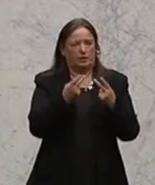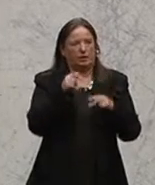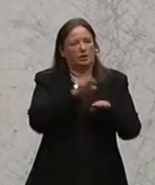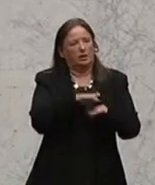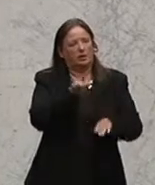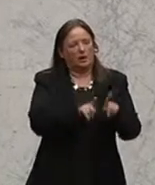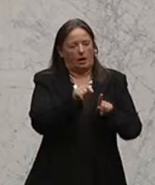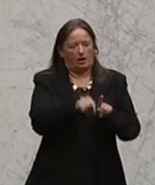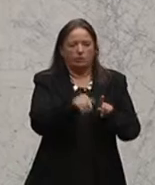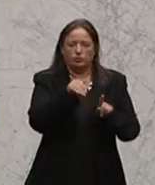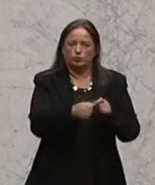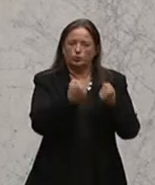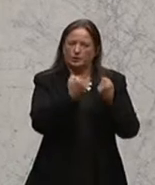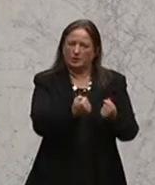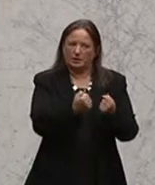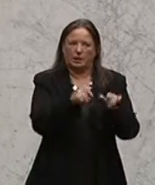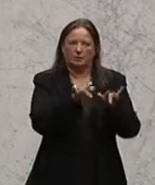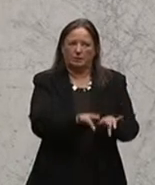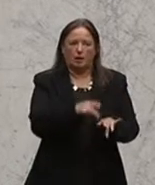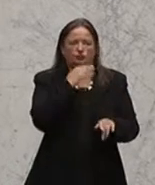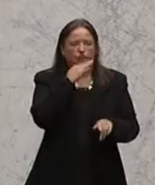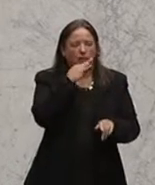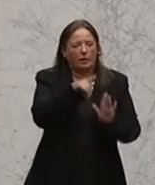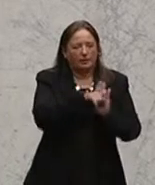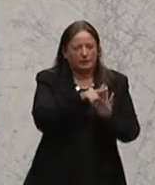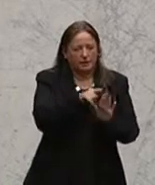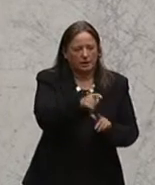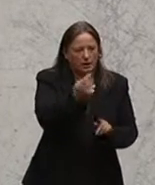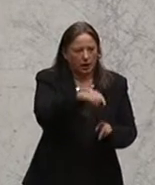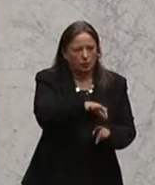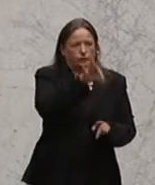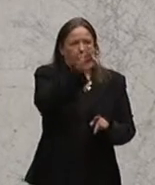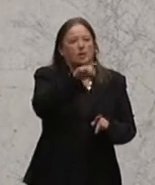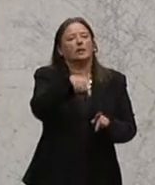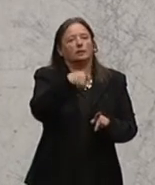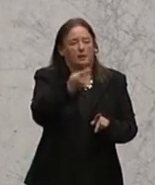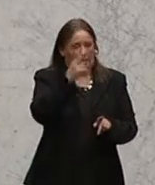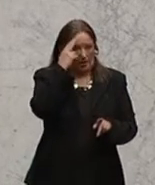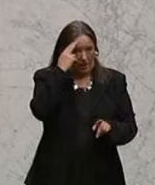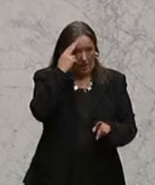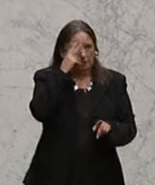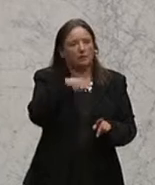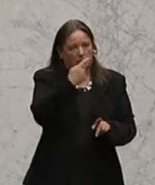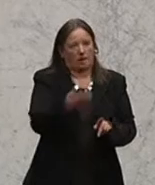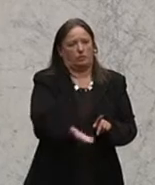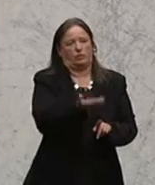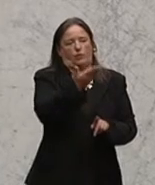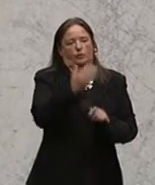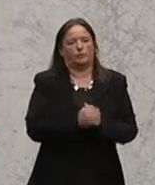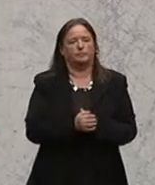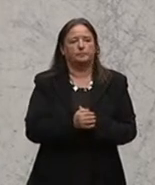sicherstellen, dass Sprachdefizite frühzeitig erkannt werden. In Wien